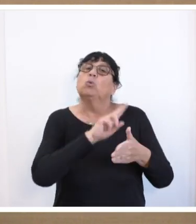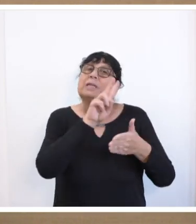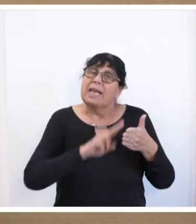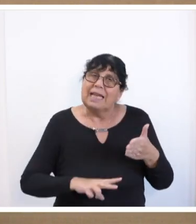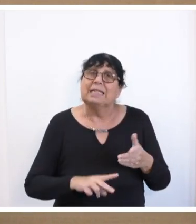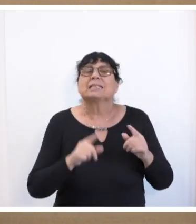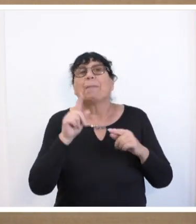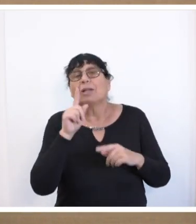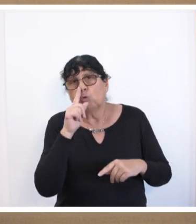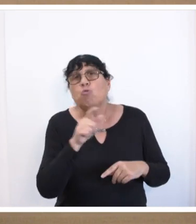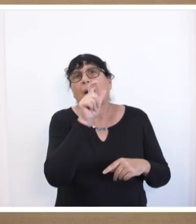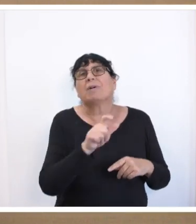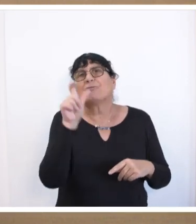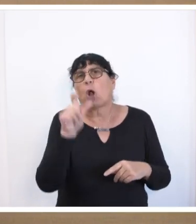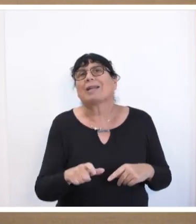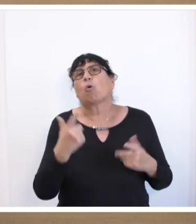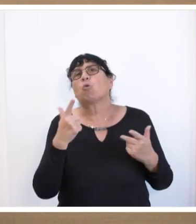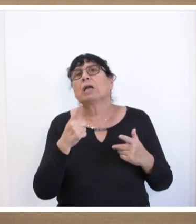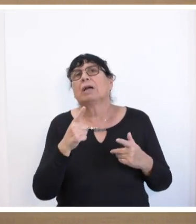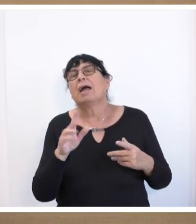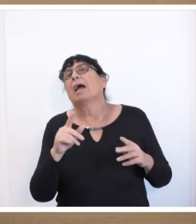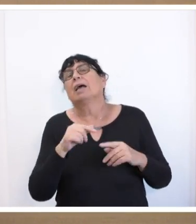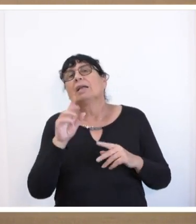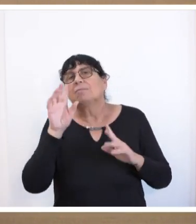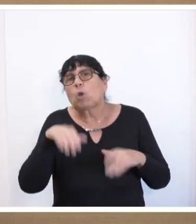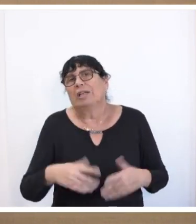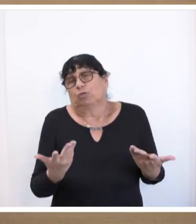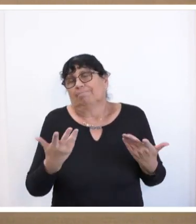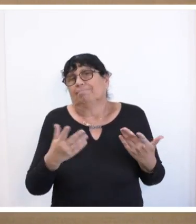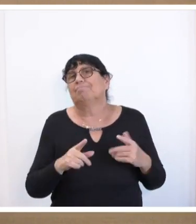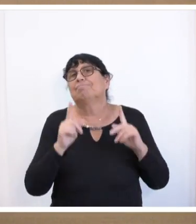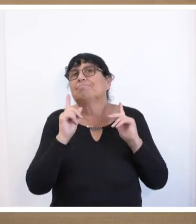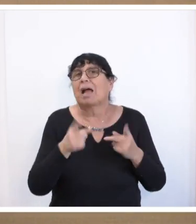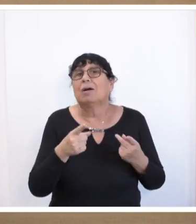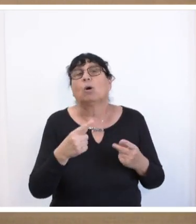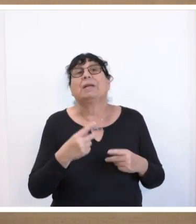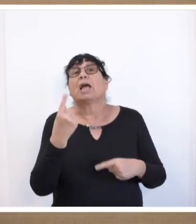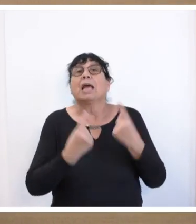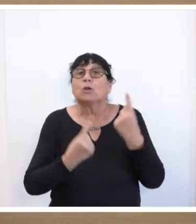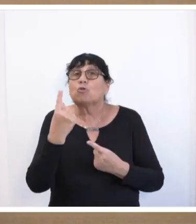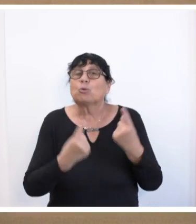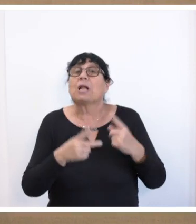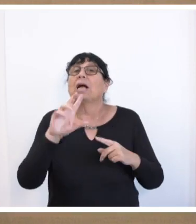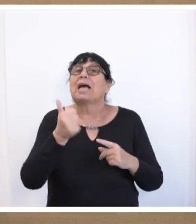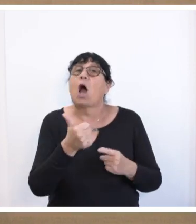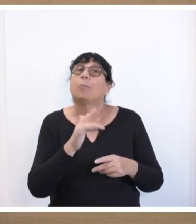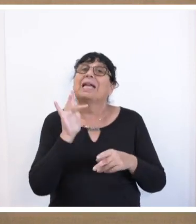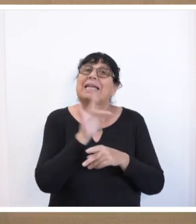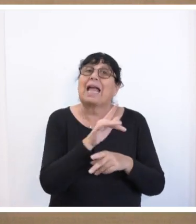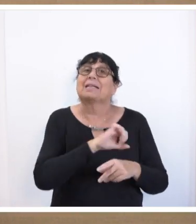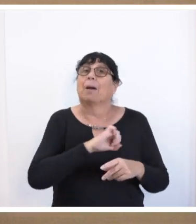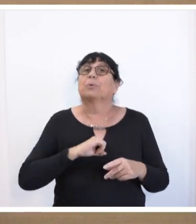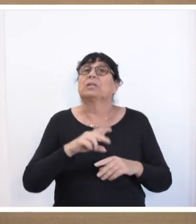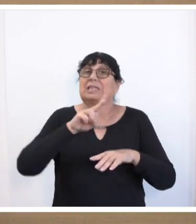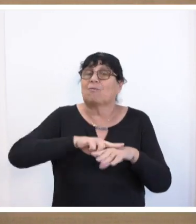nur die Bevölkerung täuschen wollen. So ähnlich wie mit den Ausrufen der Grünen als Hauptgegner durch den Bundesvorsitzenden, um sich dann bei der